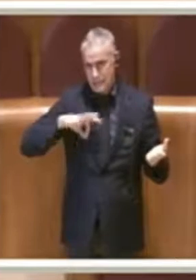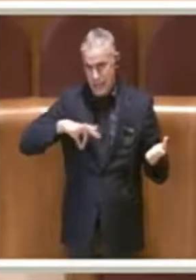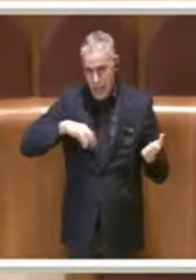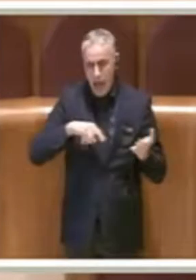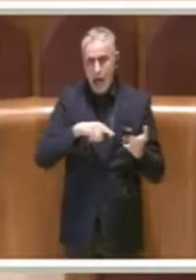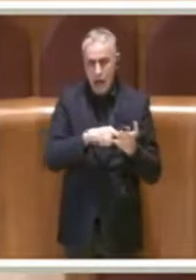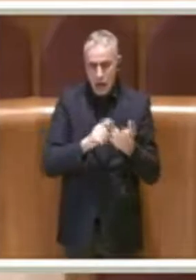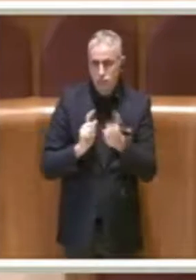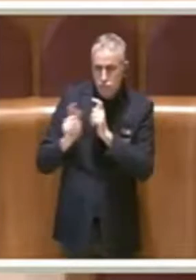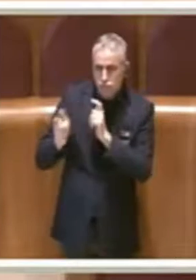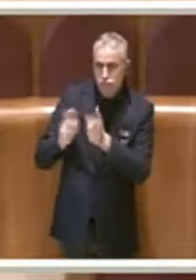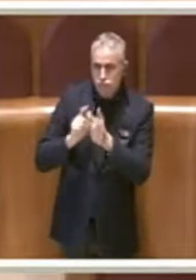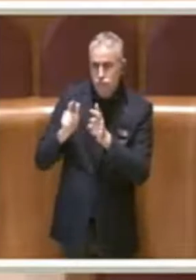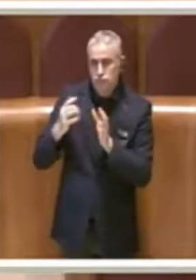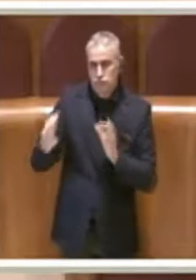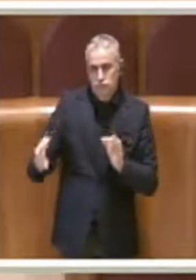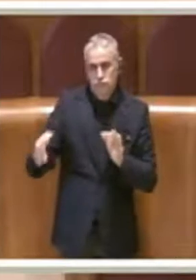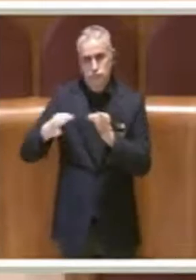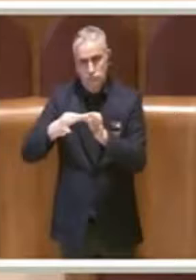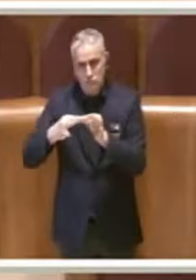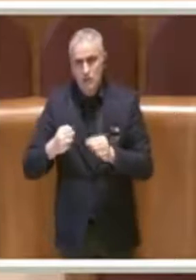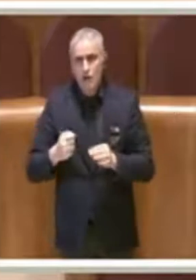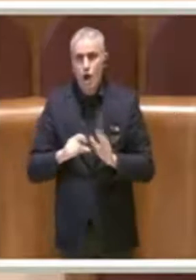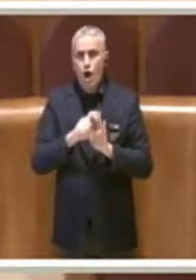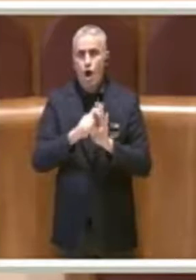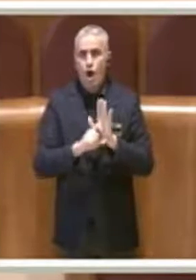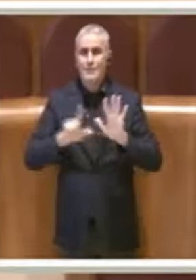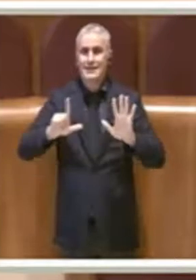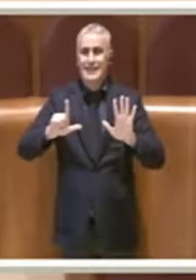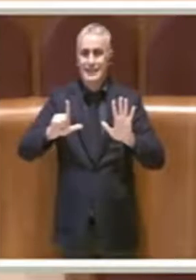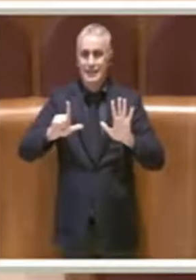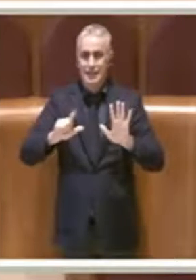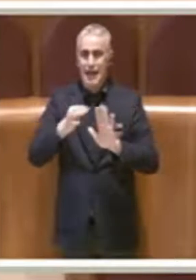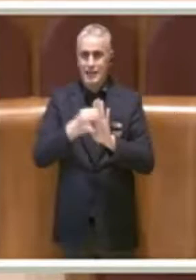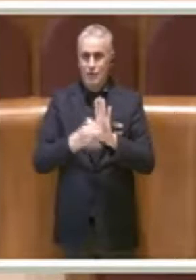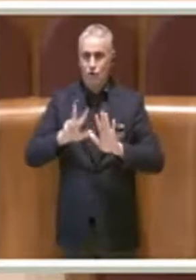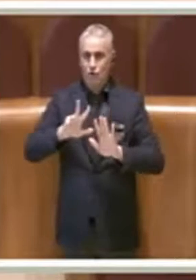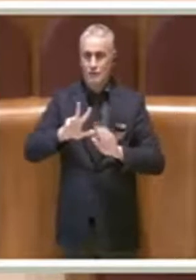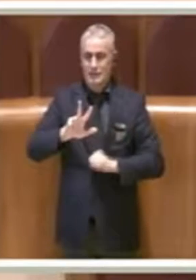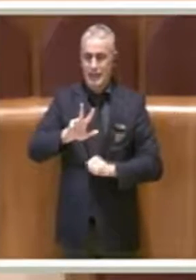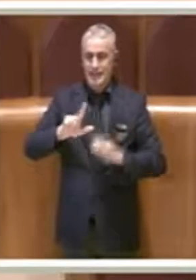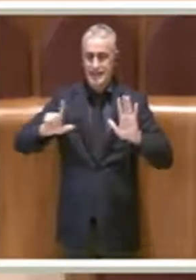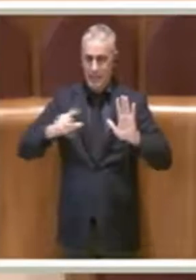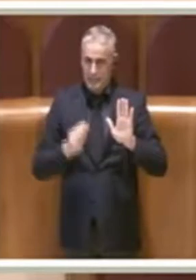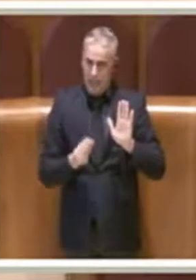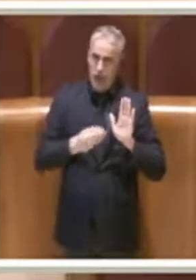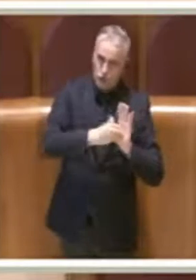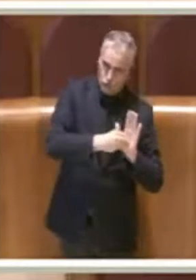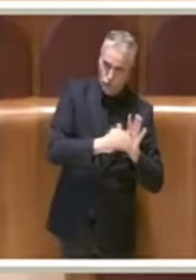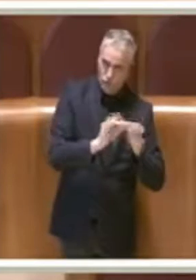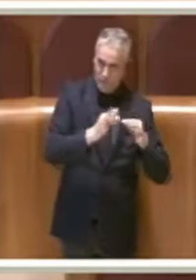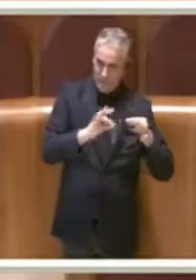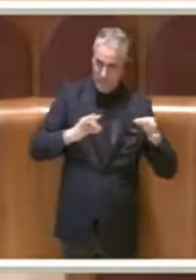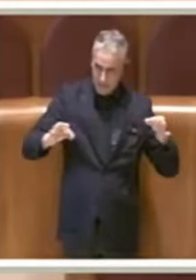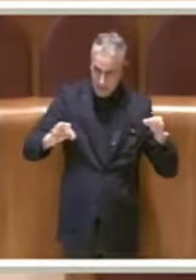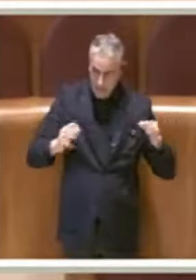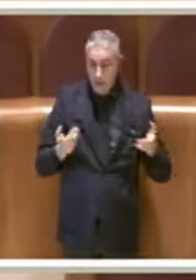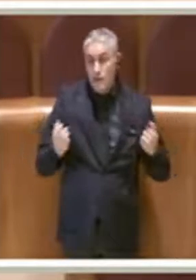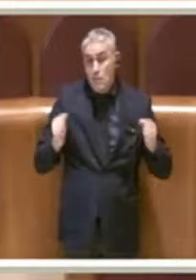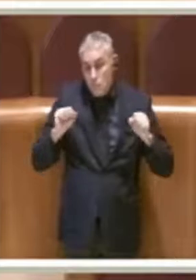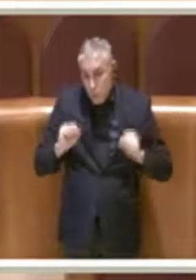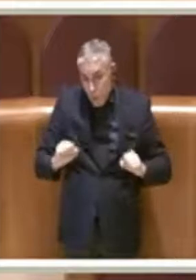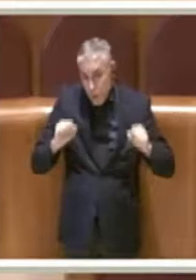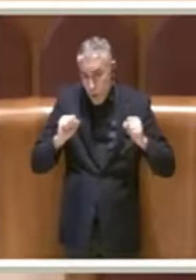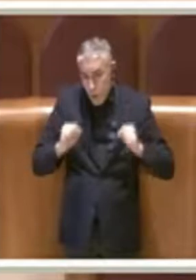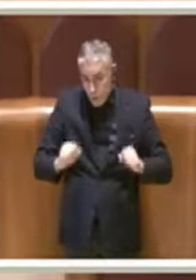incontro aggiungendo un comma 7 all'articolo 37 con scritto laddove è possibile le sostituzioni, le